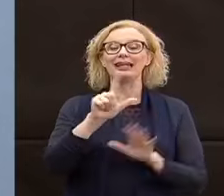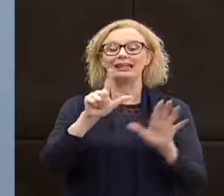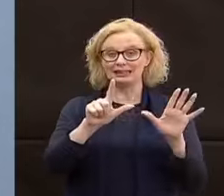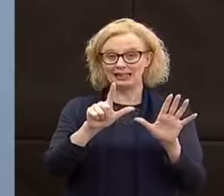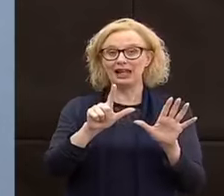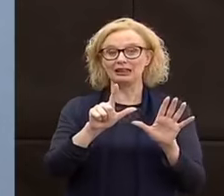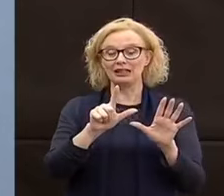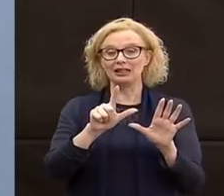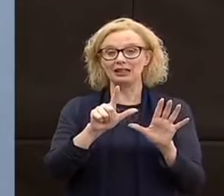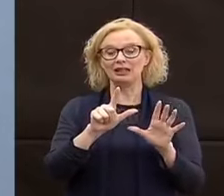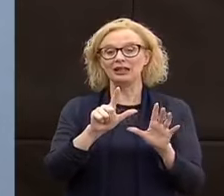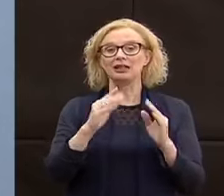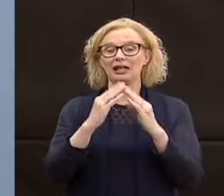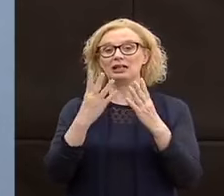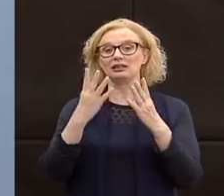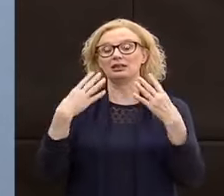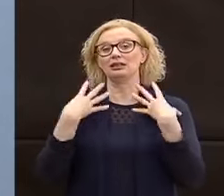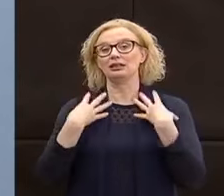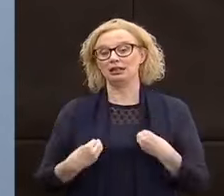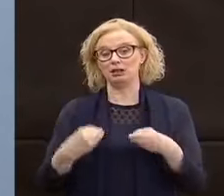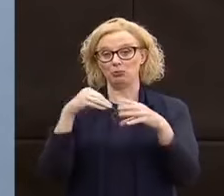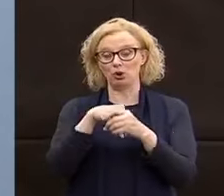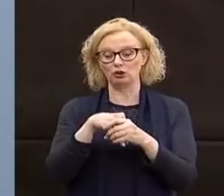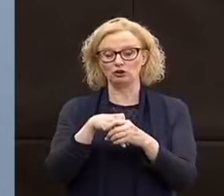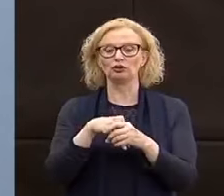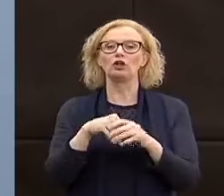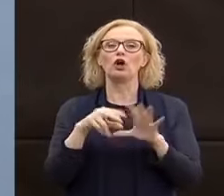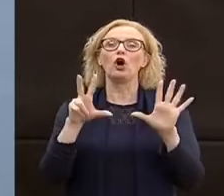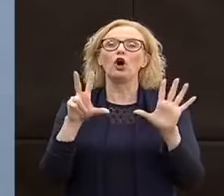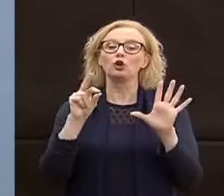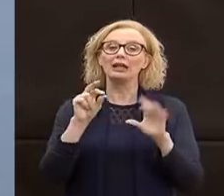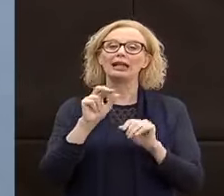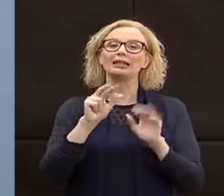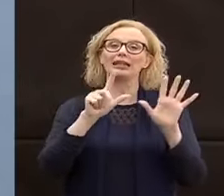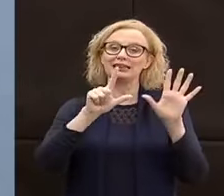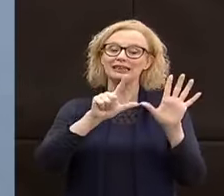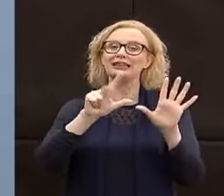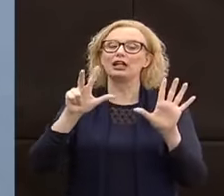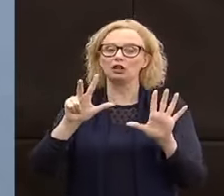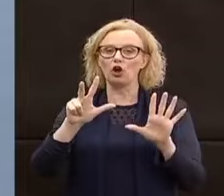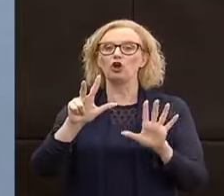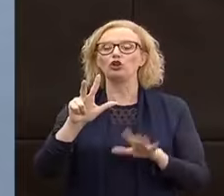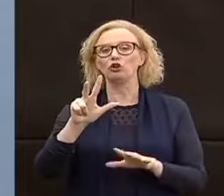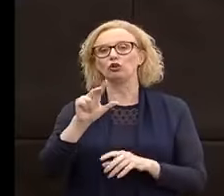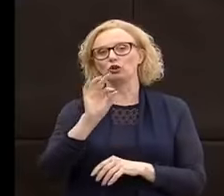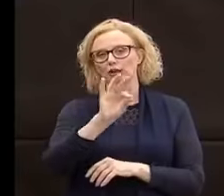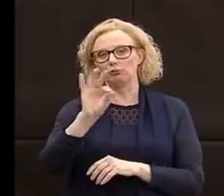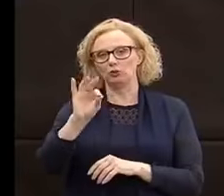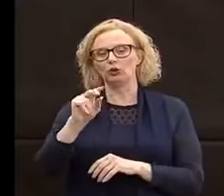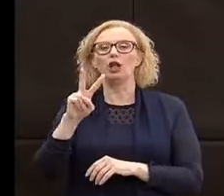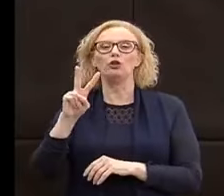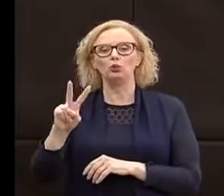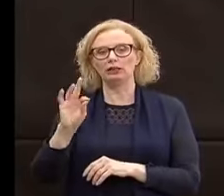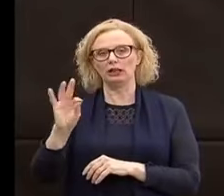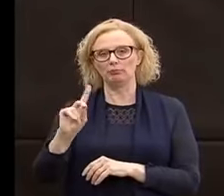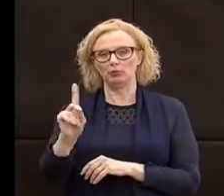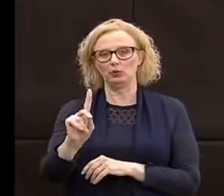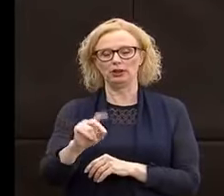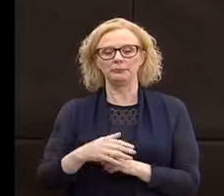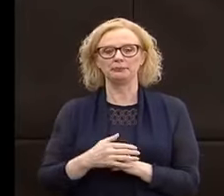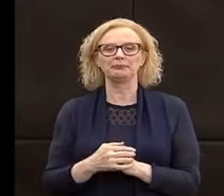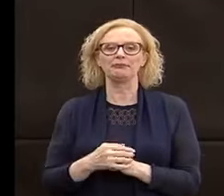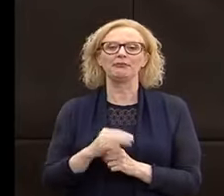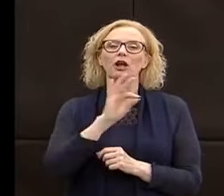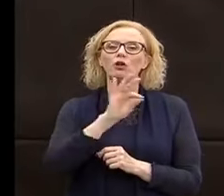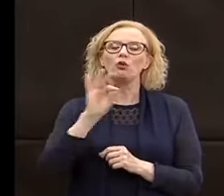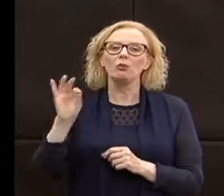sono nelle RSA. Degli 80 78 fatti col tampone e 2 senza tampone. Il numero